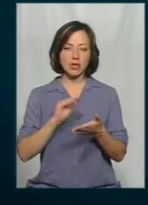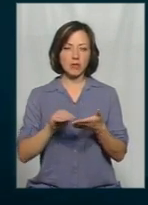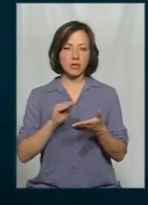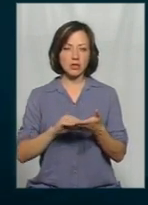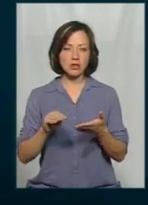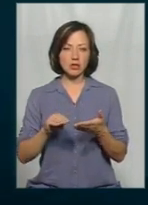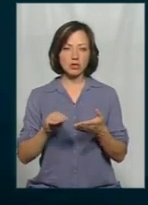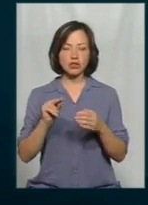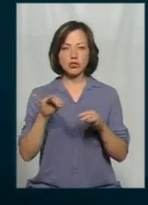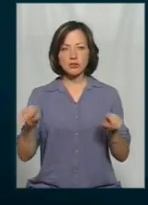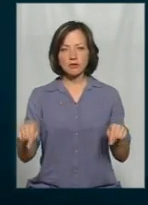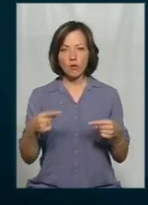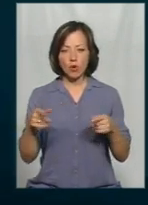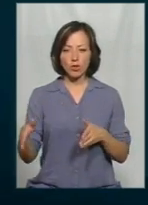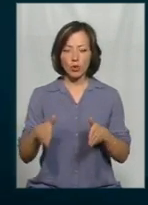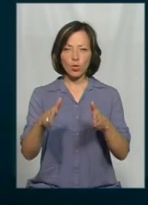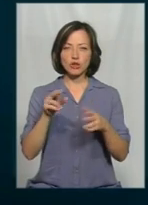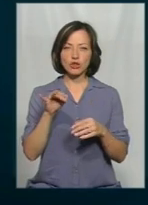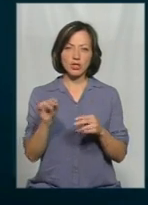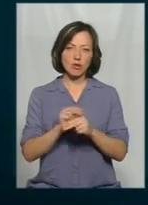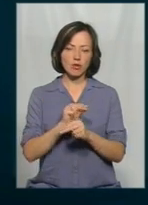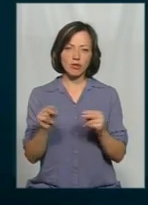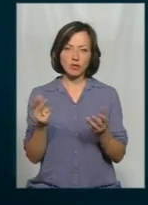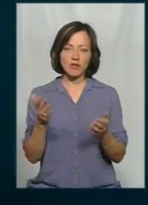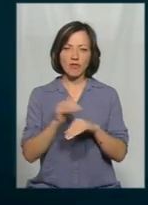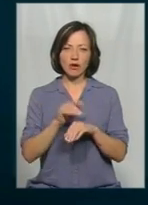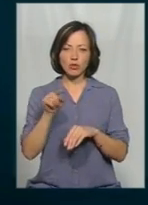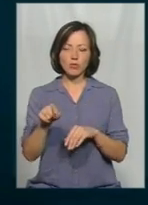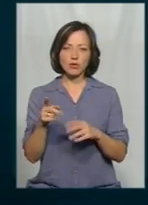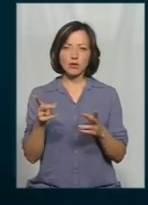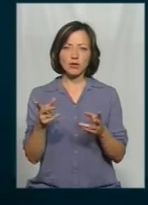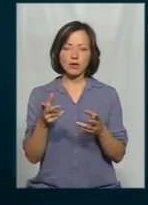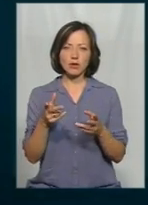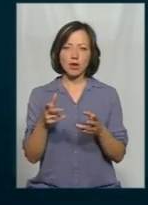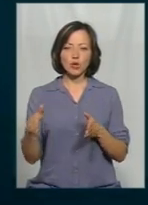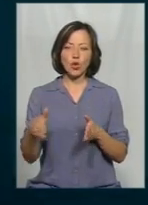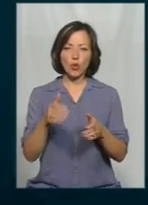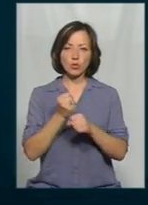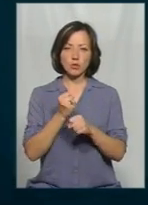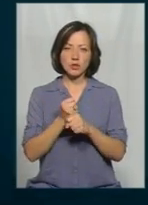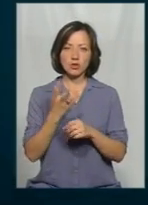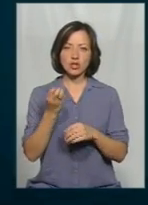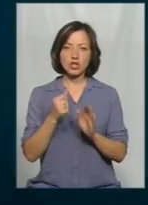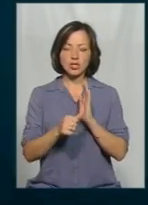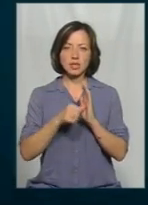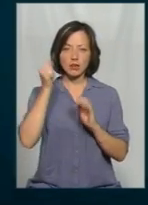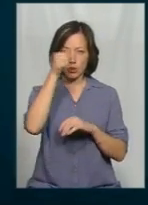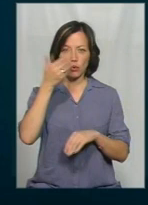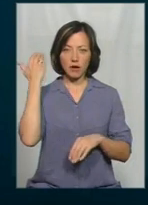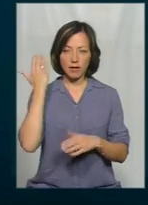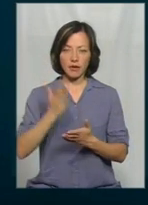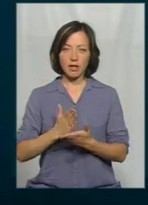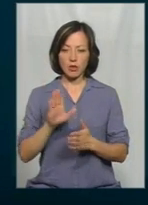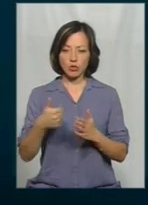що чи створені під'їзної дороги, чи ремонт. Фактово, що там про дорогу. Та дорога ще 60-х років там є,